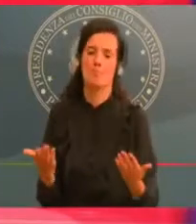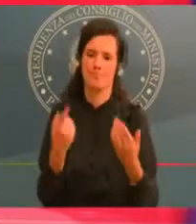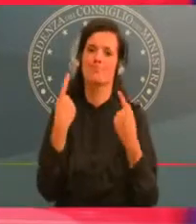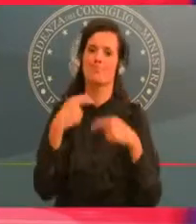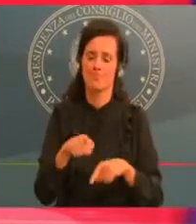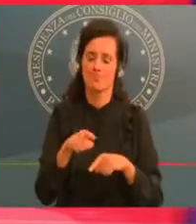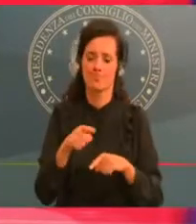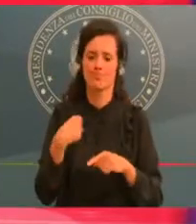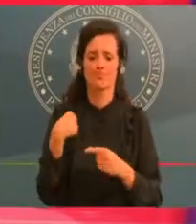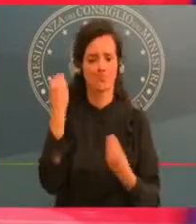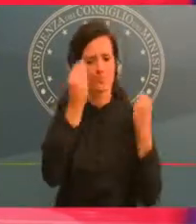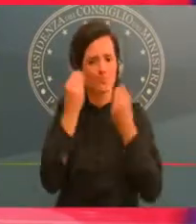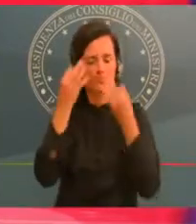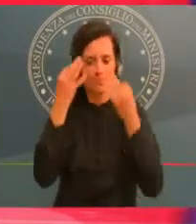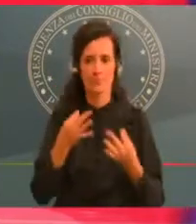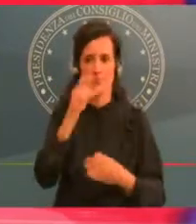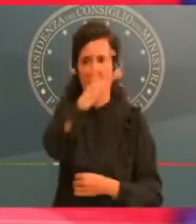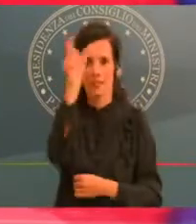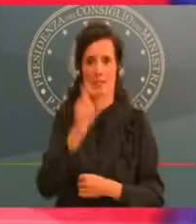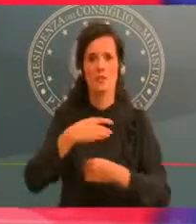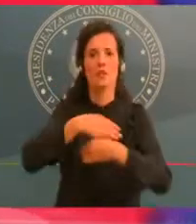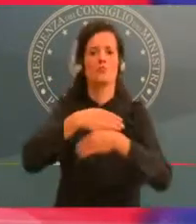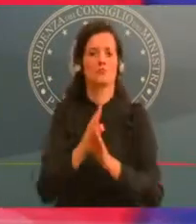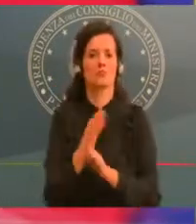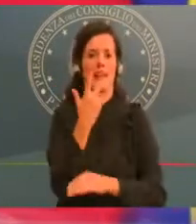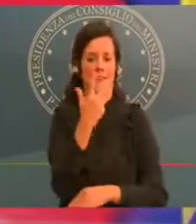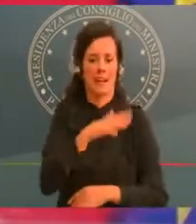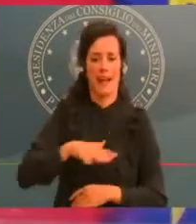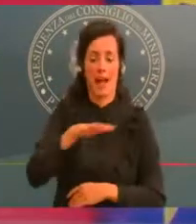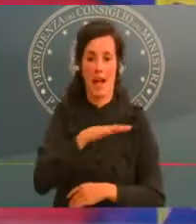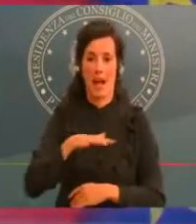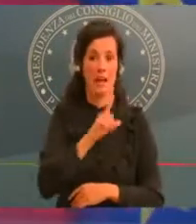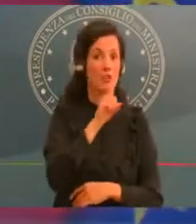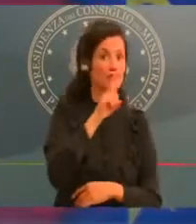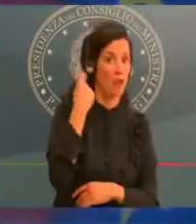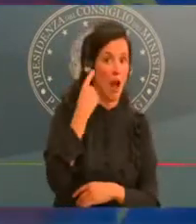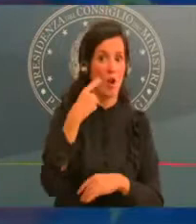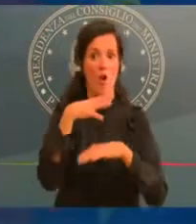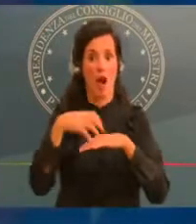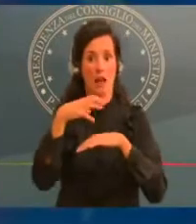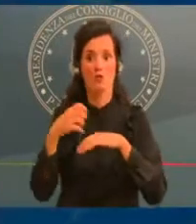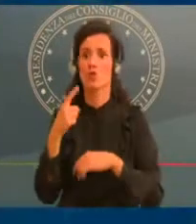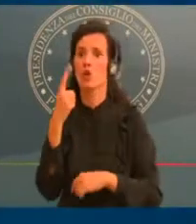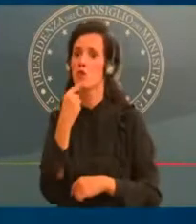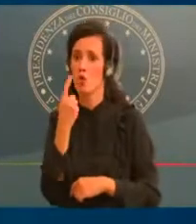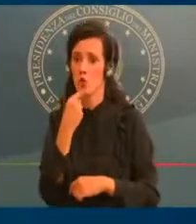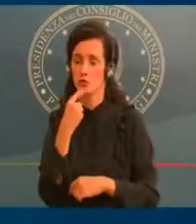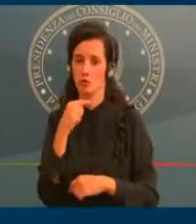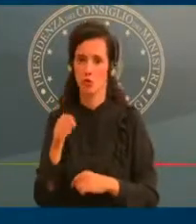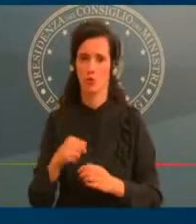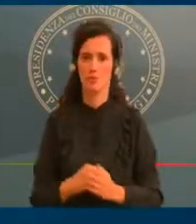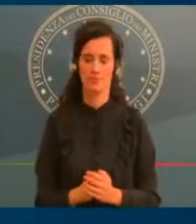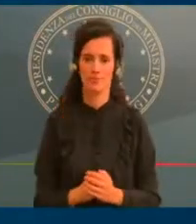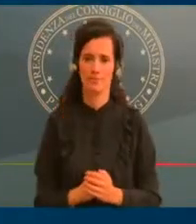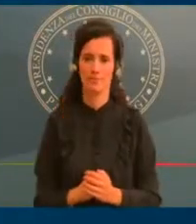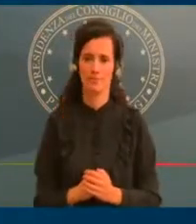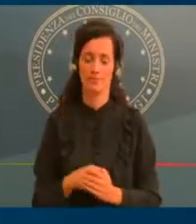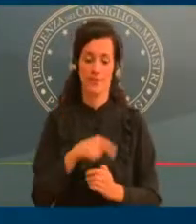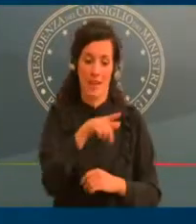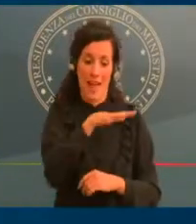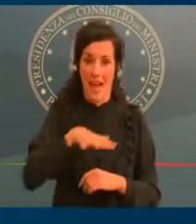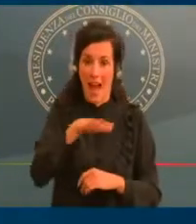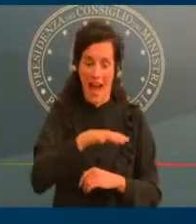rossa, ciascuna con proprie misure restrittive. Tutte le misure che vi riassumerò